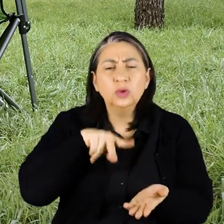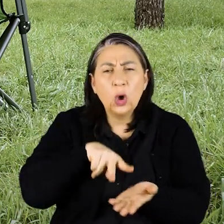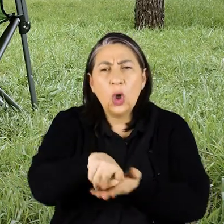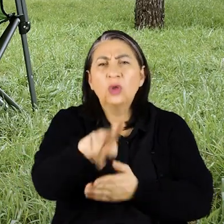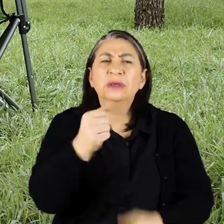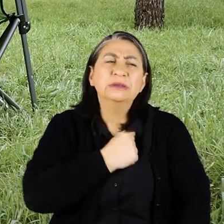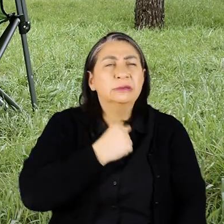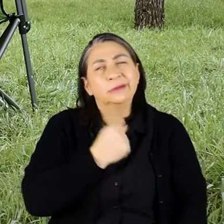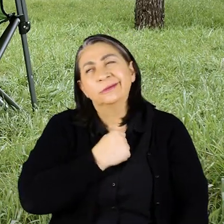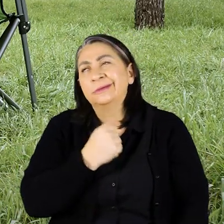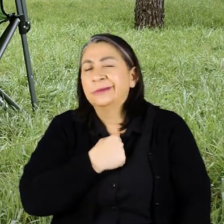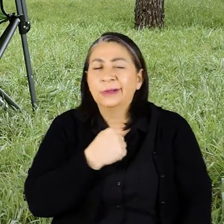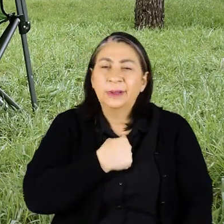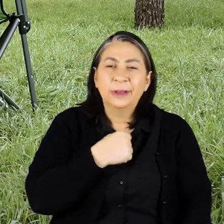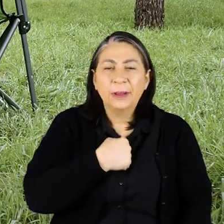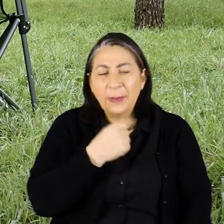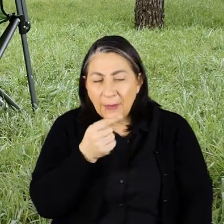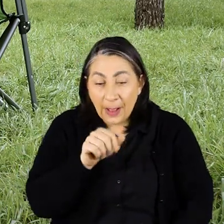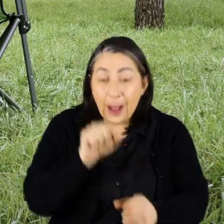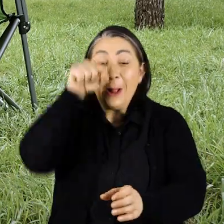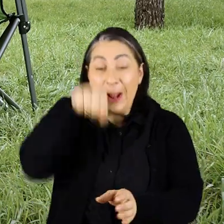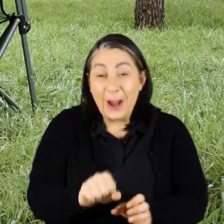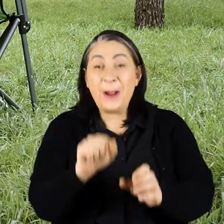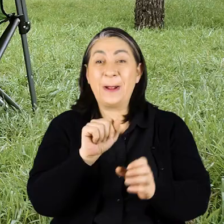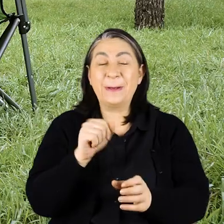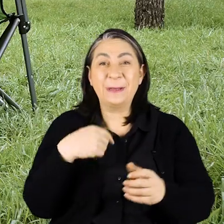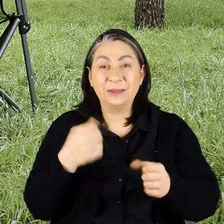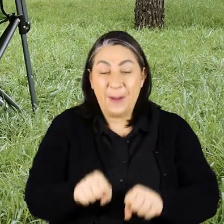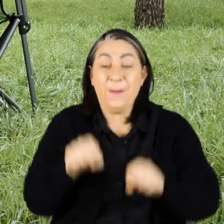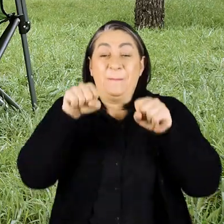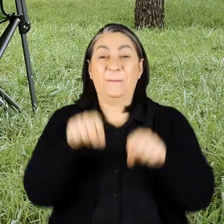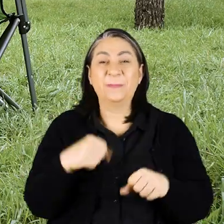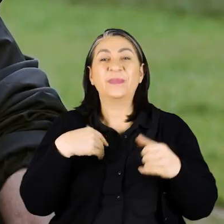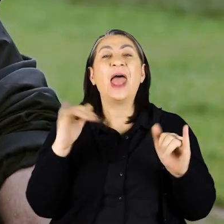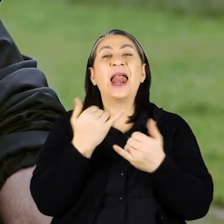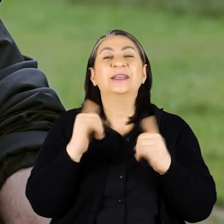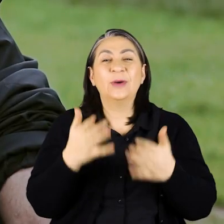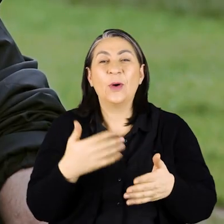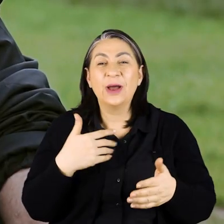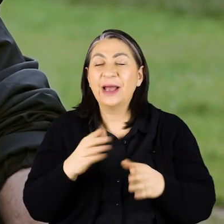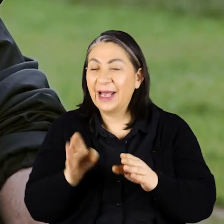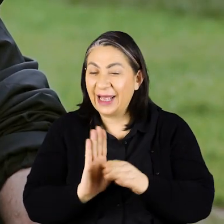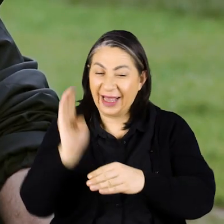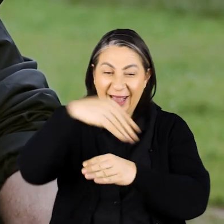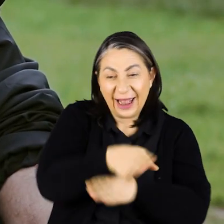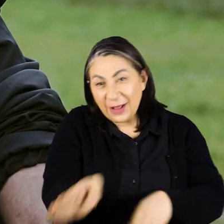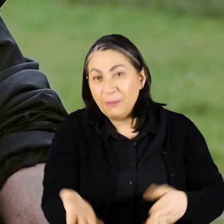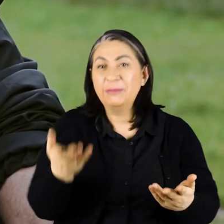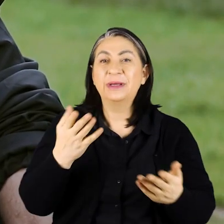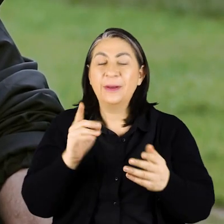için çok sıkıcıydı Yani yerde küçücük böyle bir çıkıntı görsem hemen zıplamaya çalışıyordum Benim için eğlencesi oydu Kaldırım ne bileyim işte bir